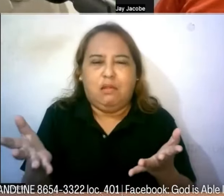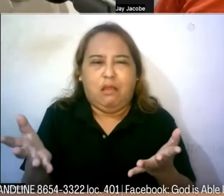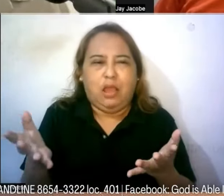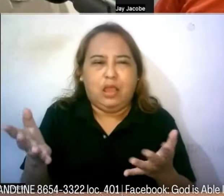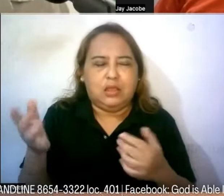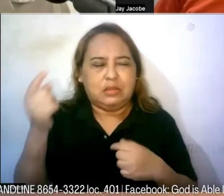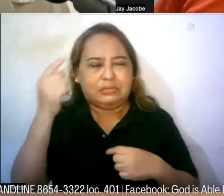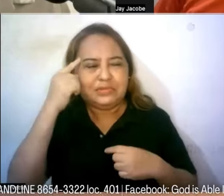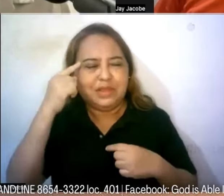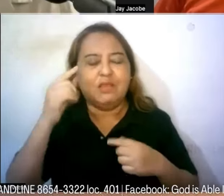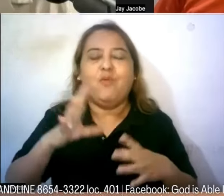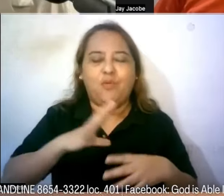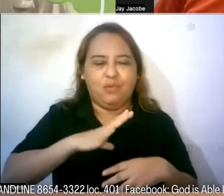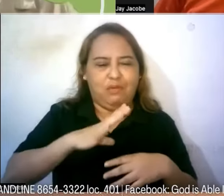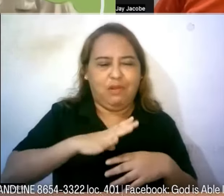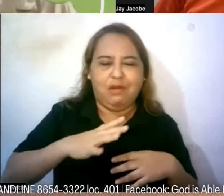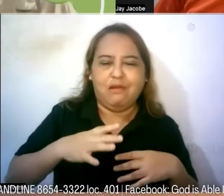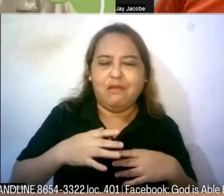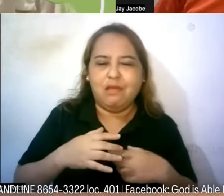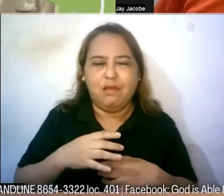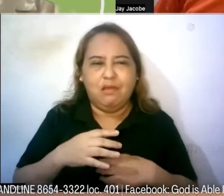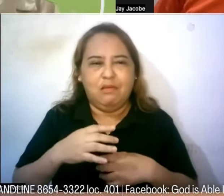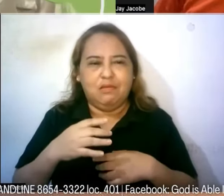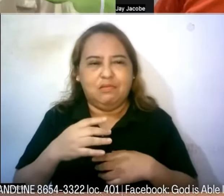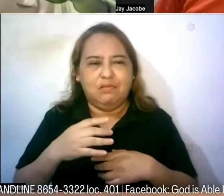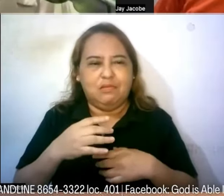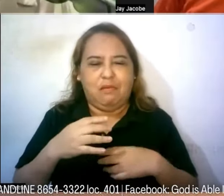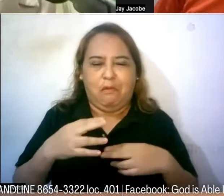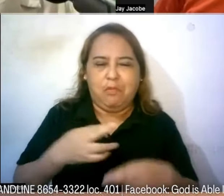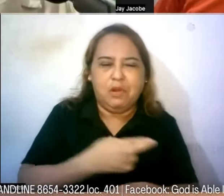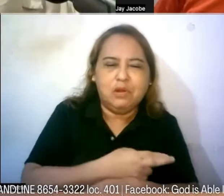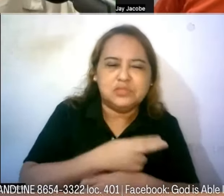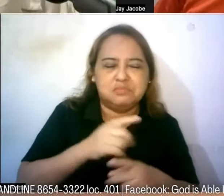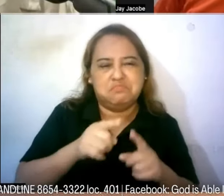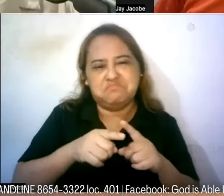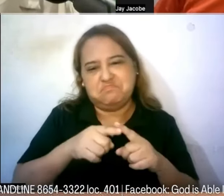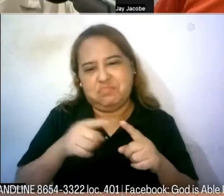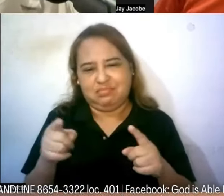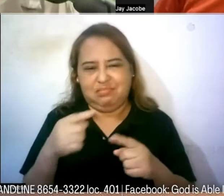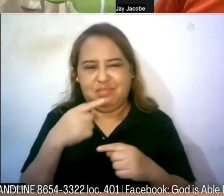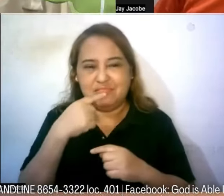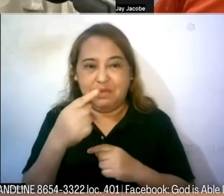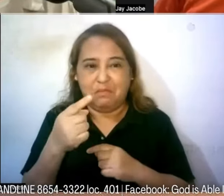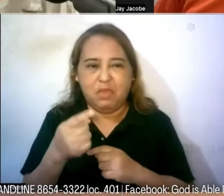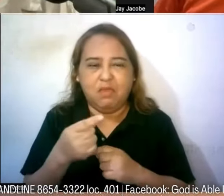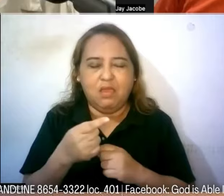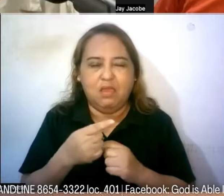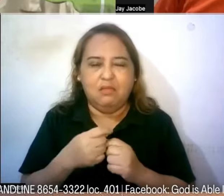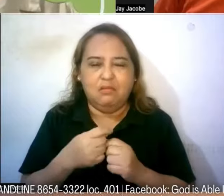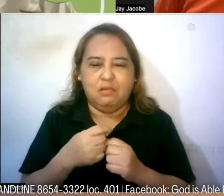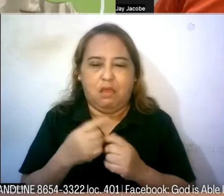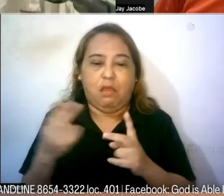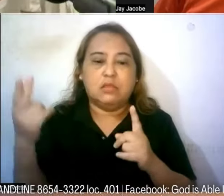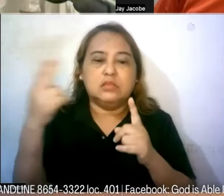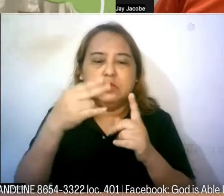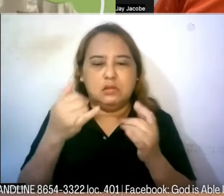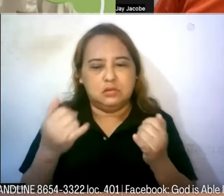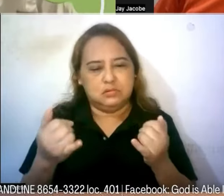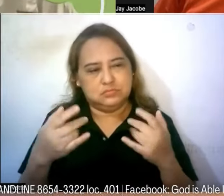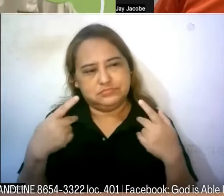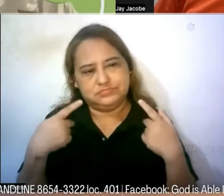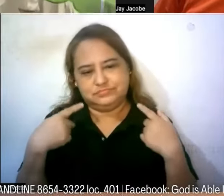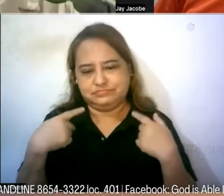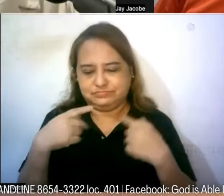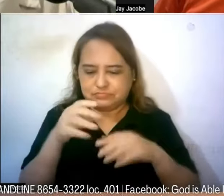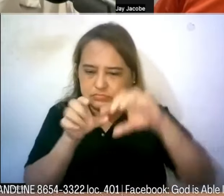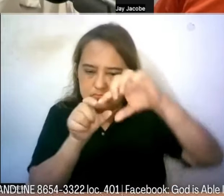parang bibigyan naman tayo ni Lord ng kapahingahan at bagong simula pero yung huli niya sinabi hanggang ngayon meron pa ho siyang iniinda sa kanyang spinal